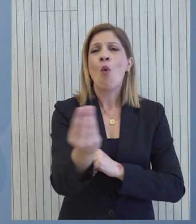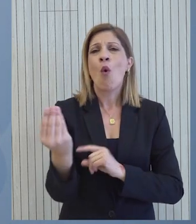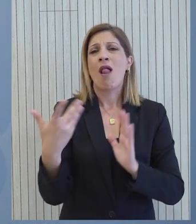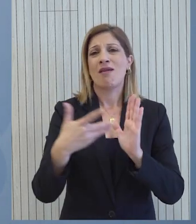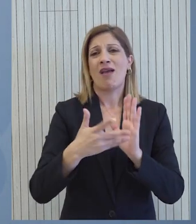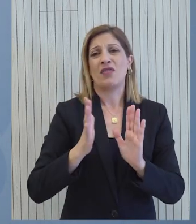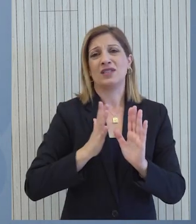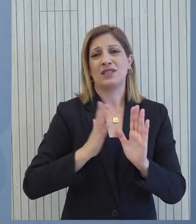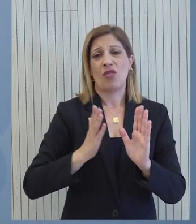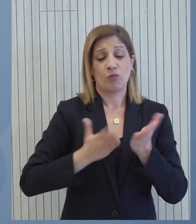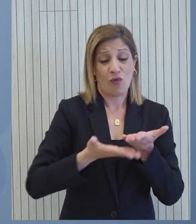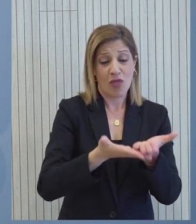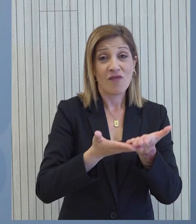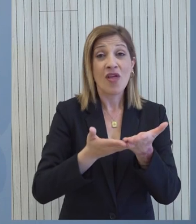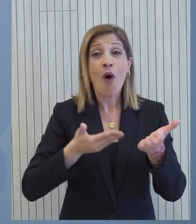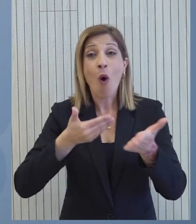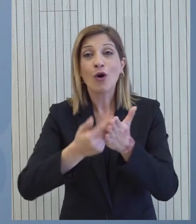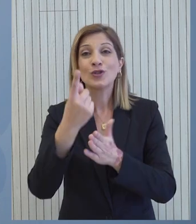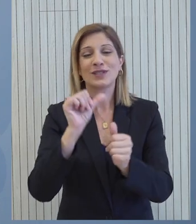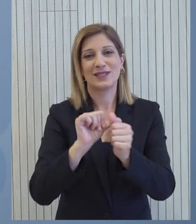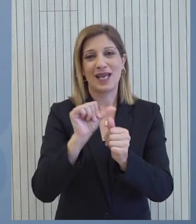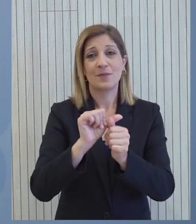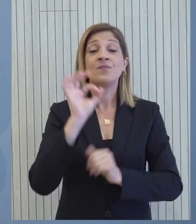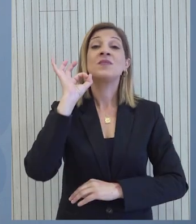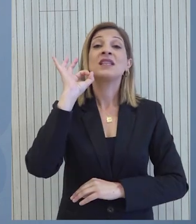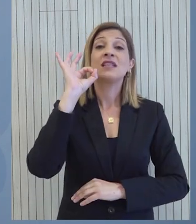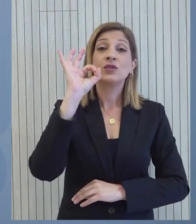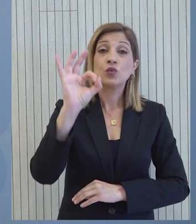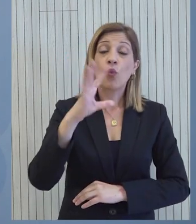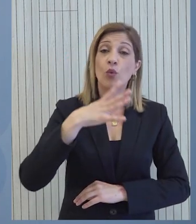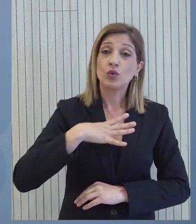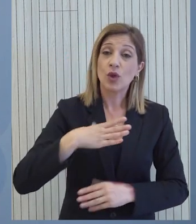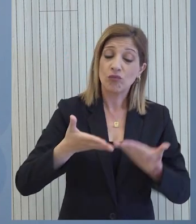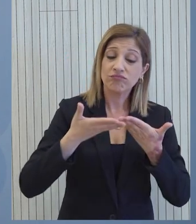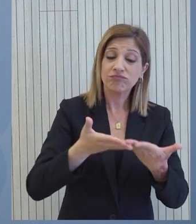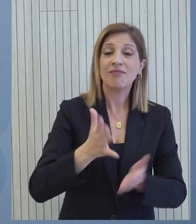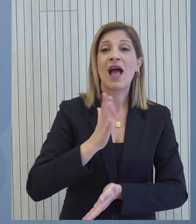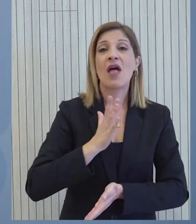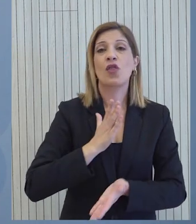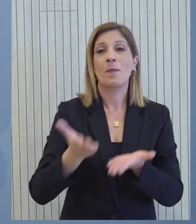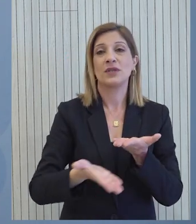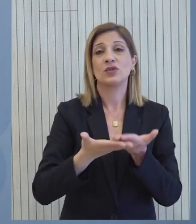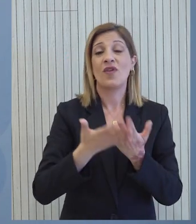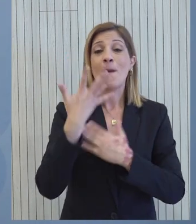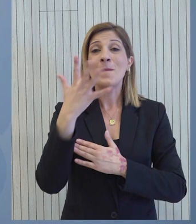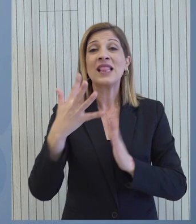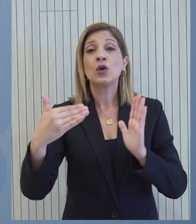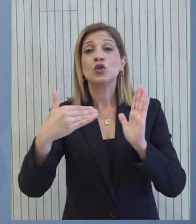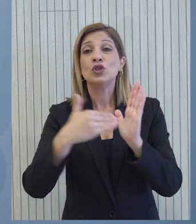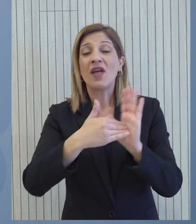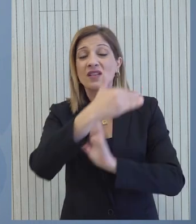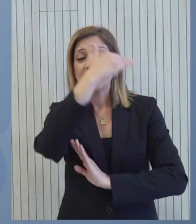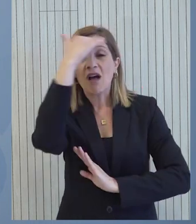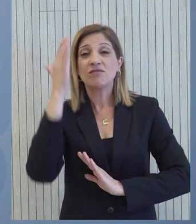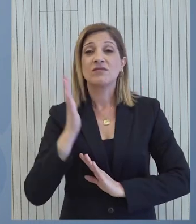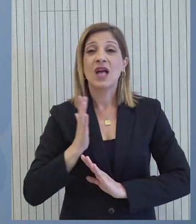χιλιάδες άμαχους για ένα μήνα ενώ ο στόχος για την δυνατότητα παροχής ανθρωπιστικής βοήθειας σε 500.000 αμάχους